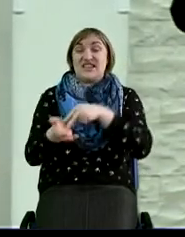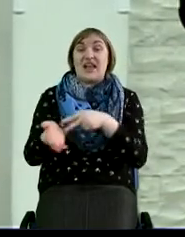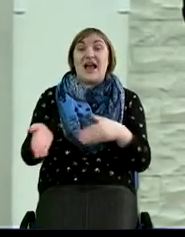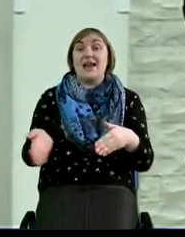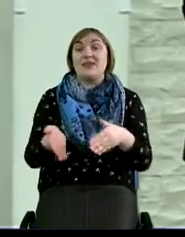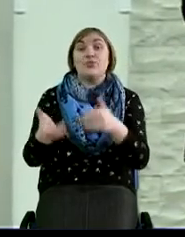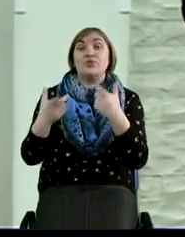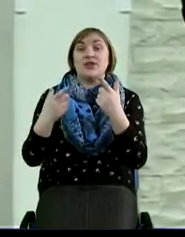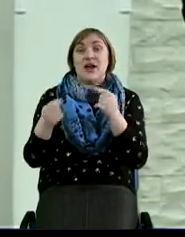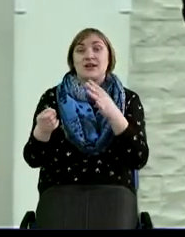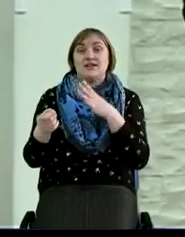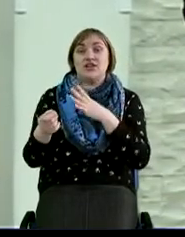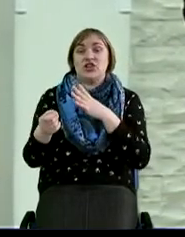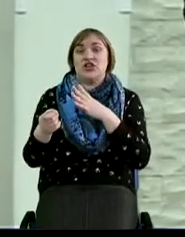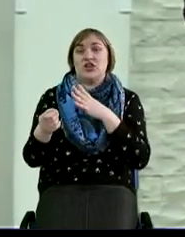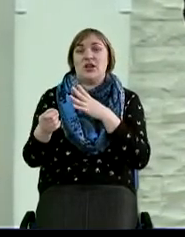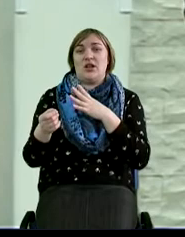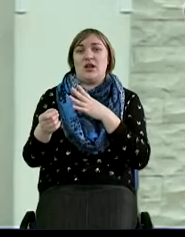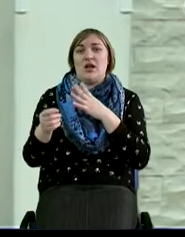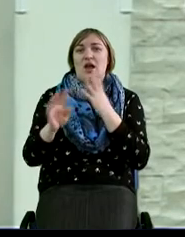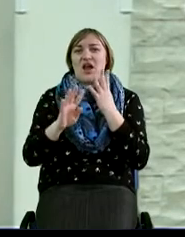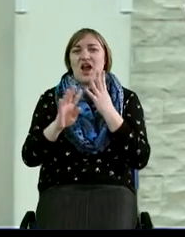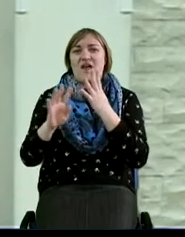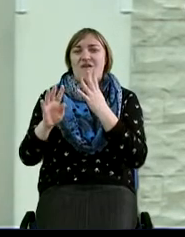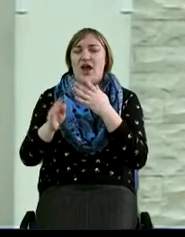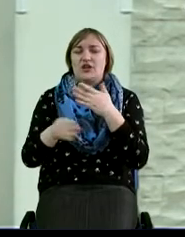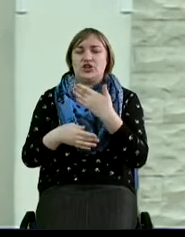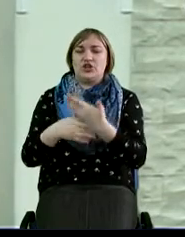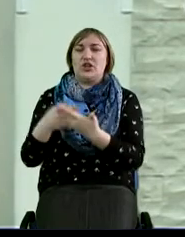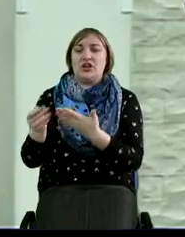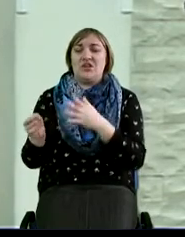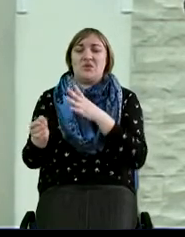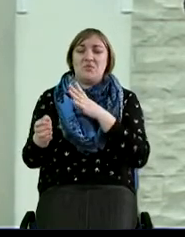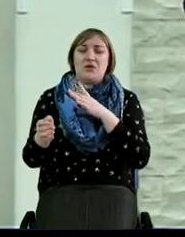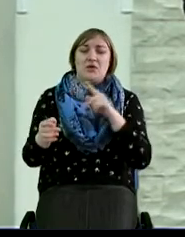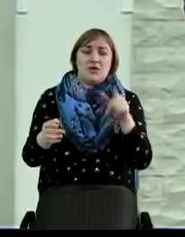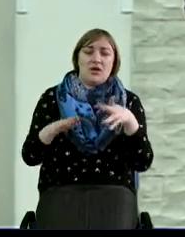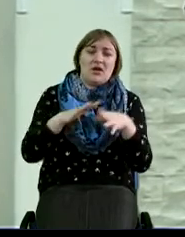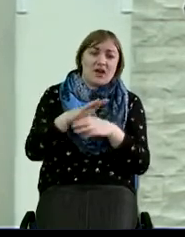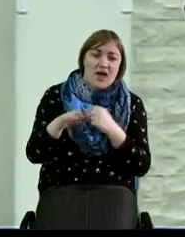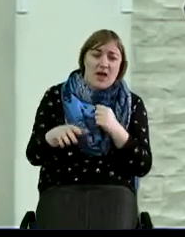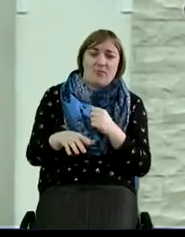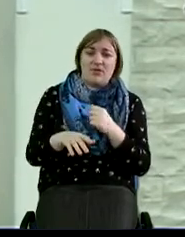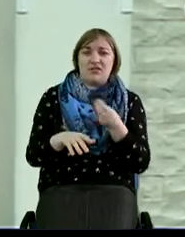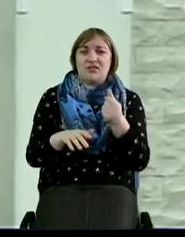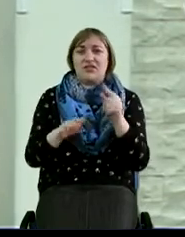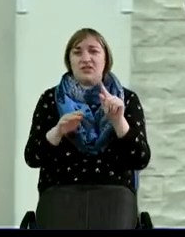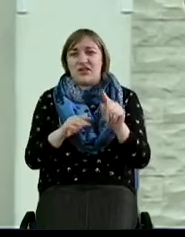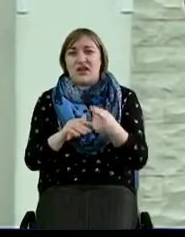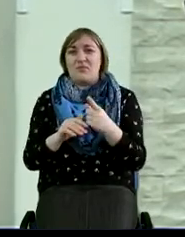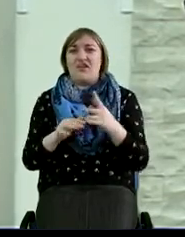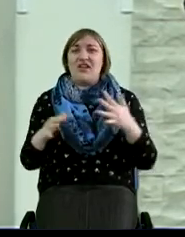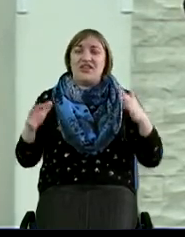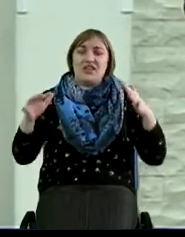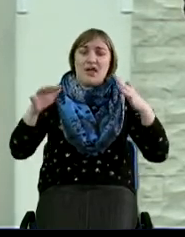проходили караваны, взимали пошлину, иногда грабили, вот, нападали на Израиль,